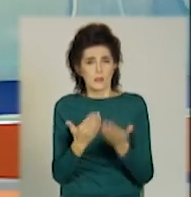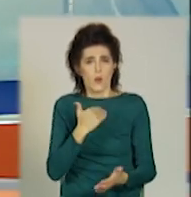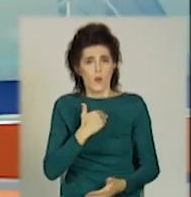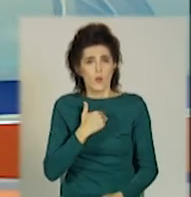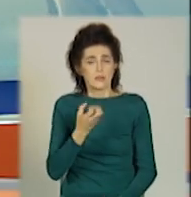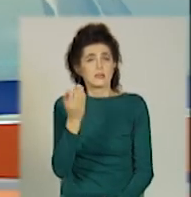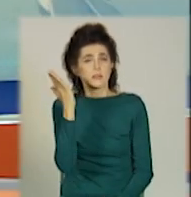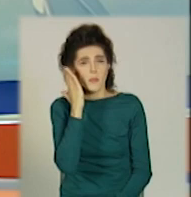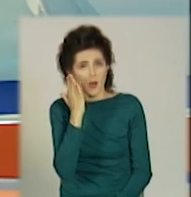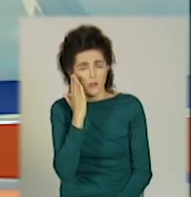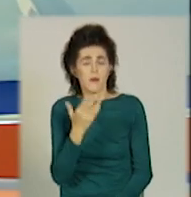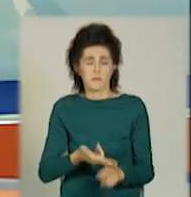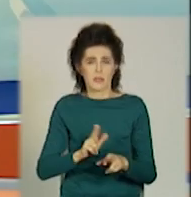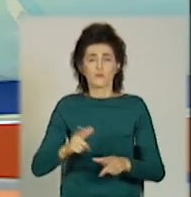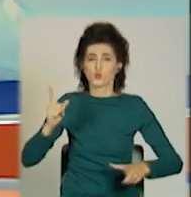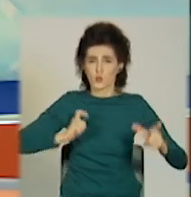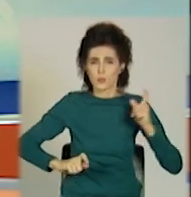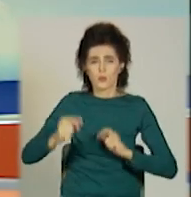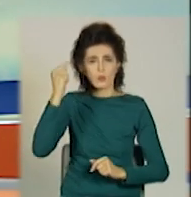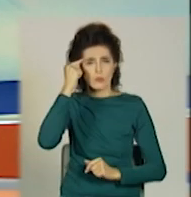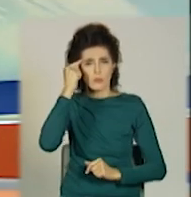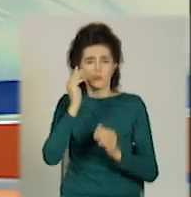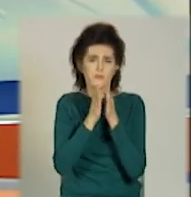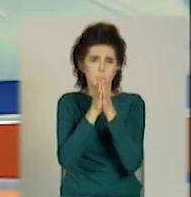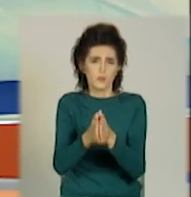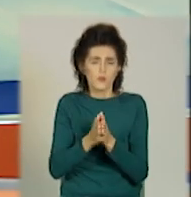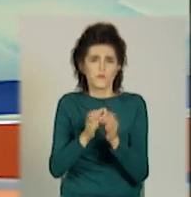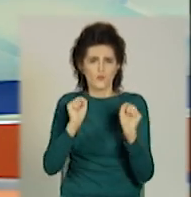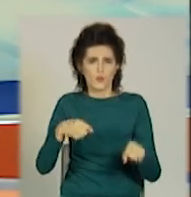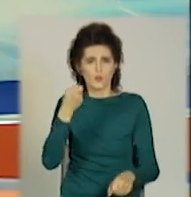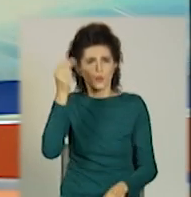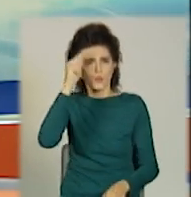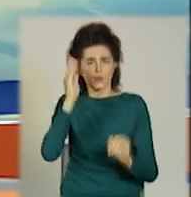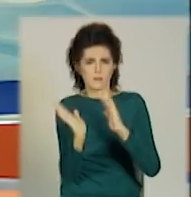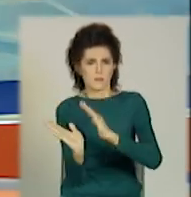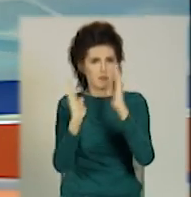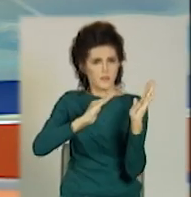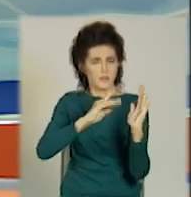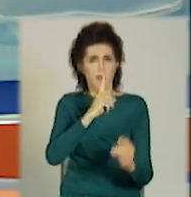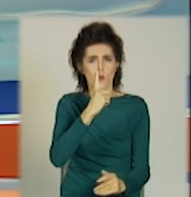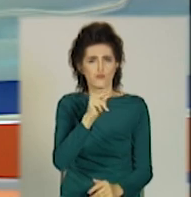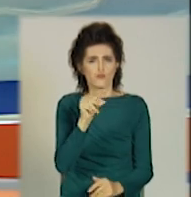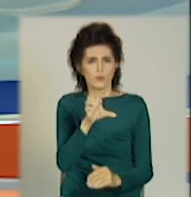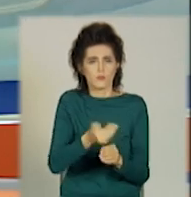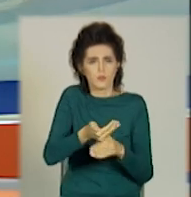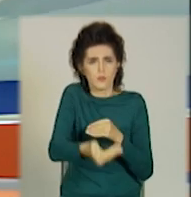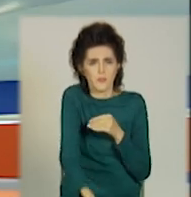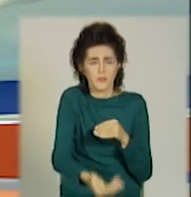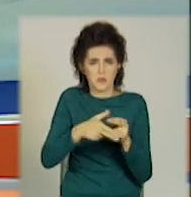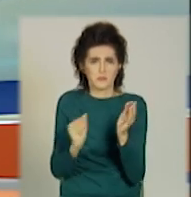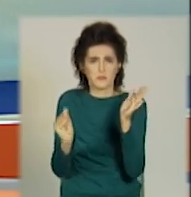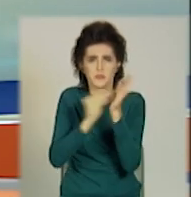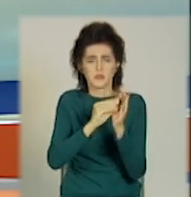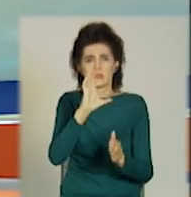виспатися, українські студенти запропонували перенести пари на годину пізніше. Звернення з'явилося на сайті